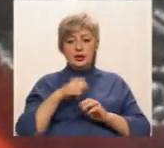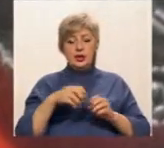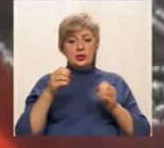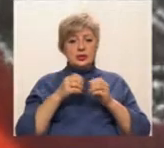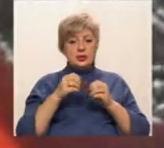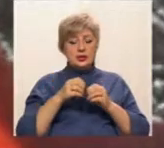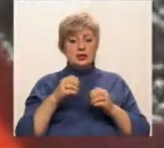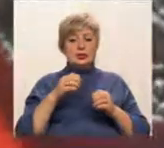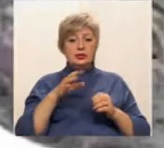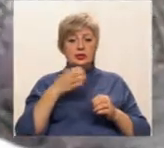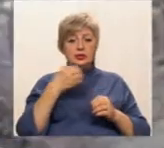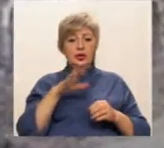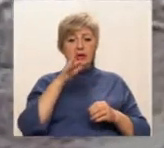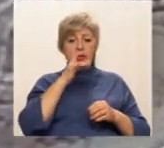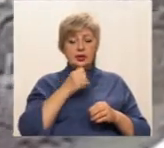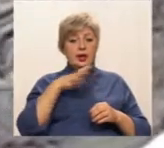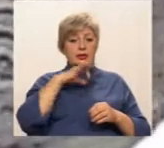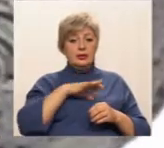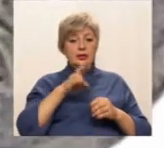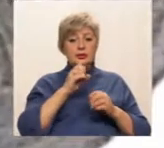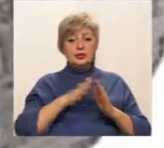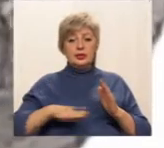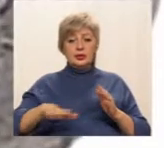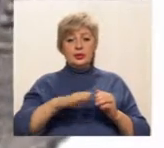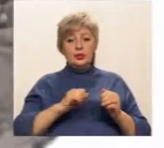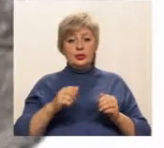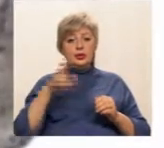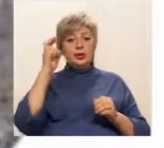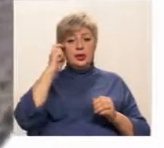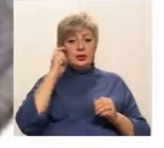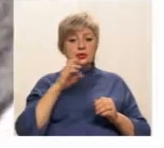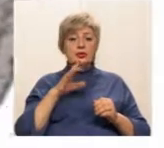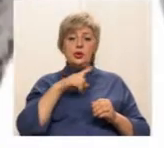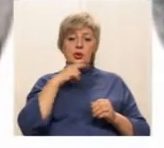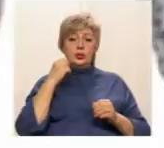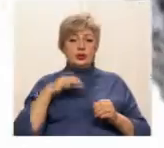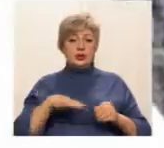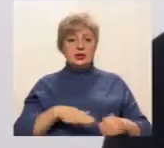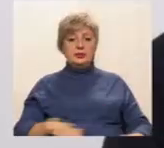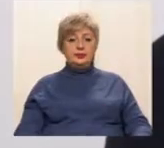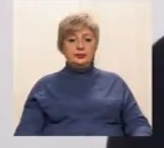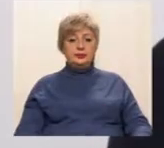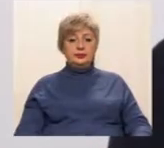князівський родовий знак використовували на території Київської Русі, говорить Ігор Кочергін.